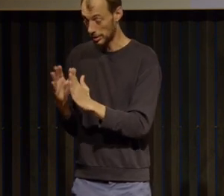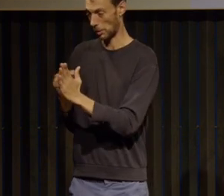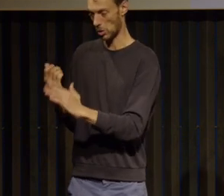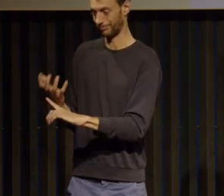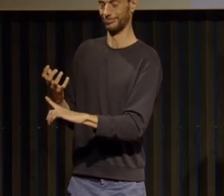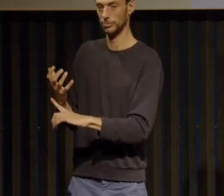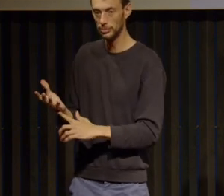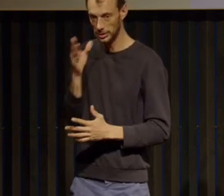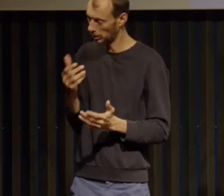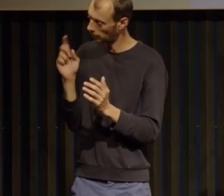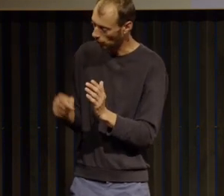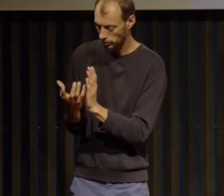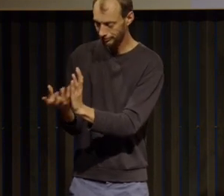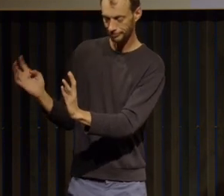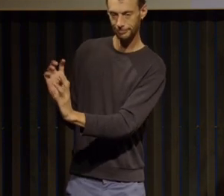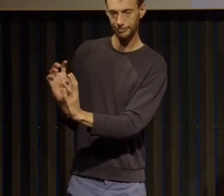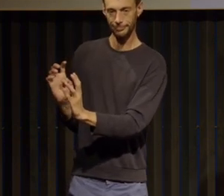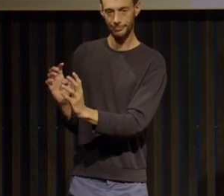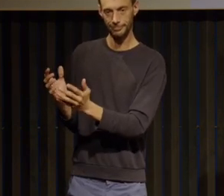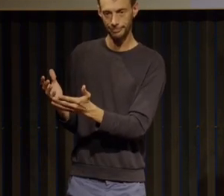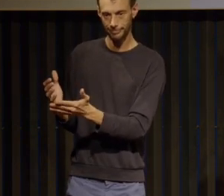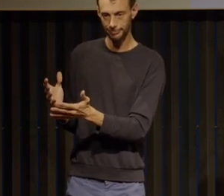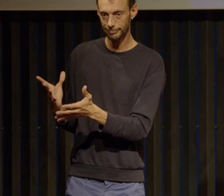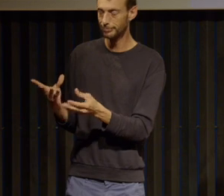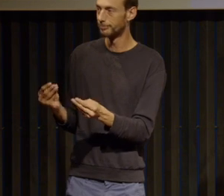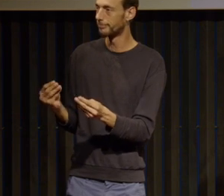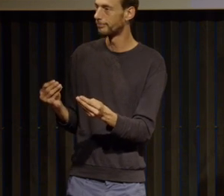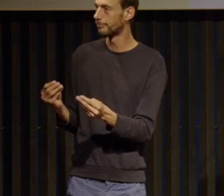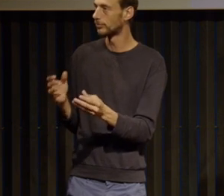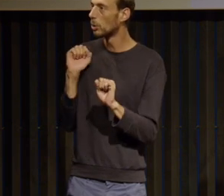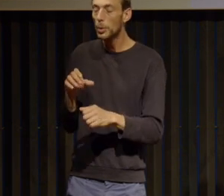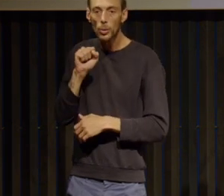parents et puis de pouvoir être aussi comment dire